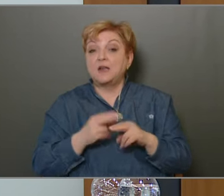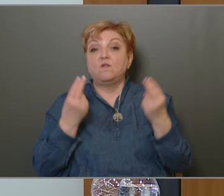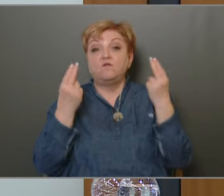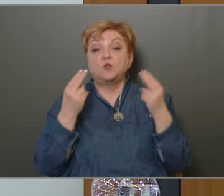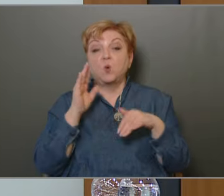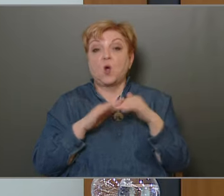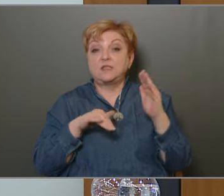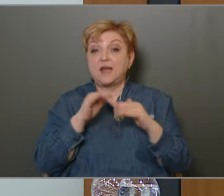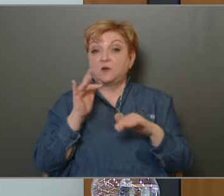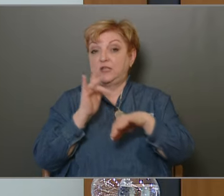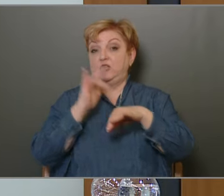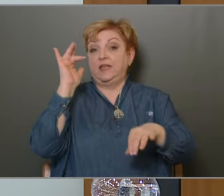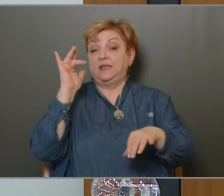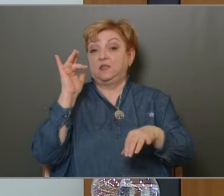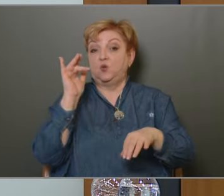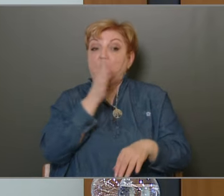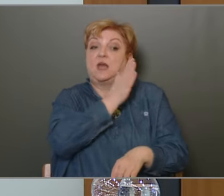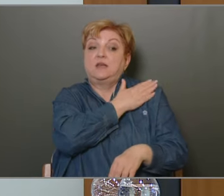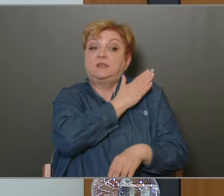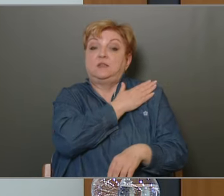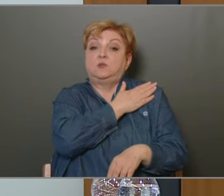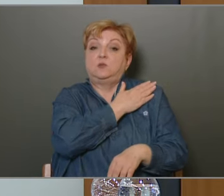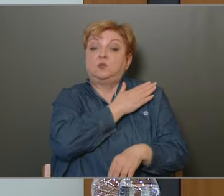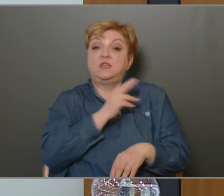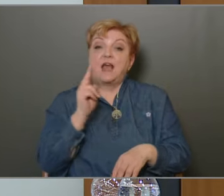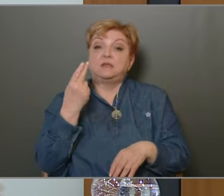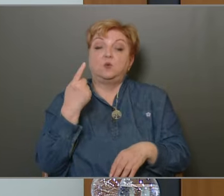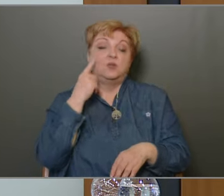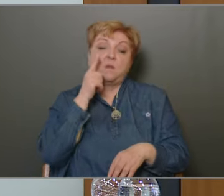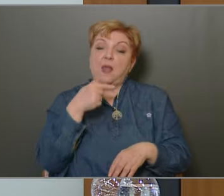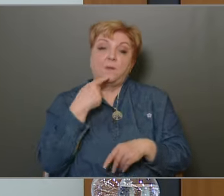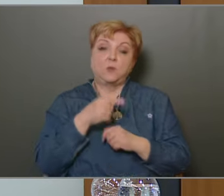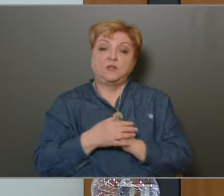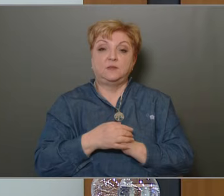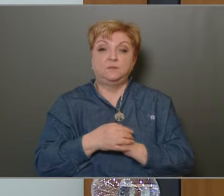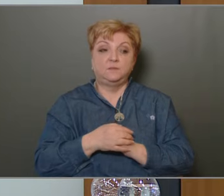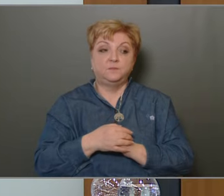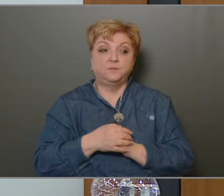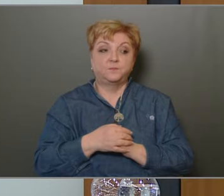vagyongazdálkodást érintő dicsérő jelzeket nem lehet. Igazán mondani.